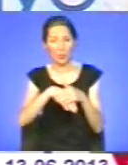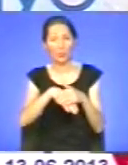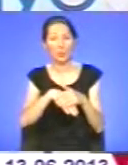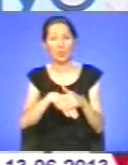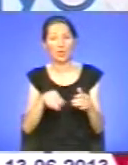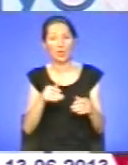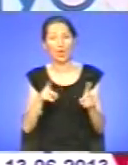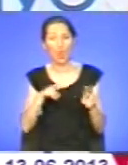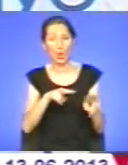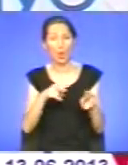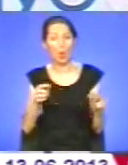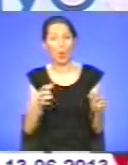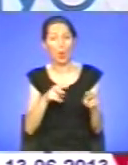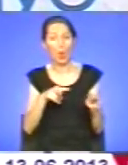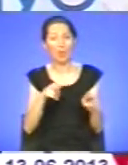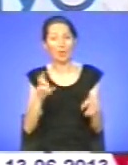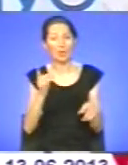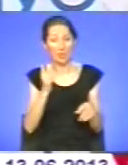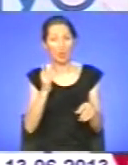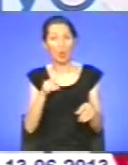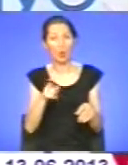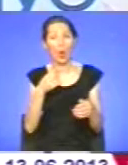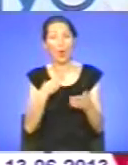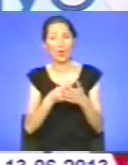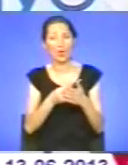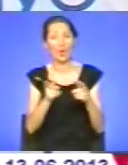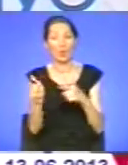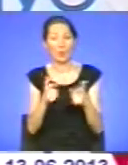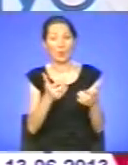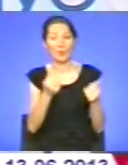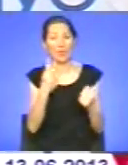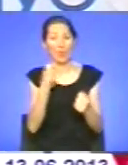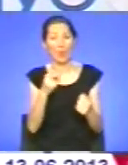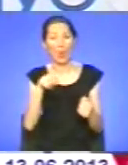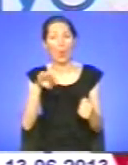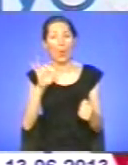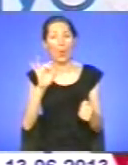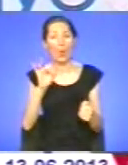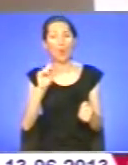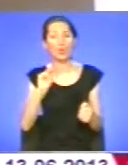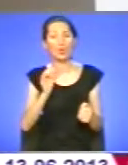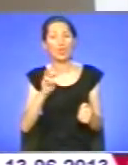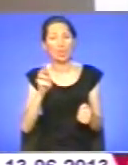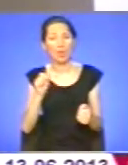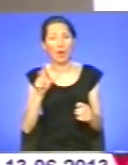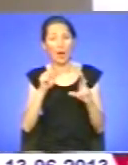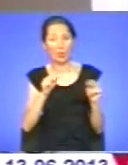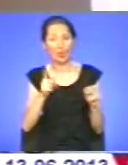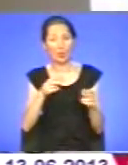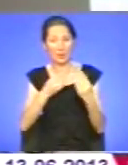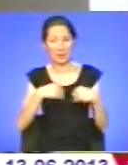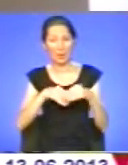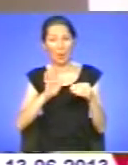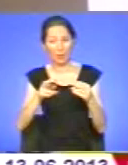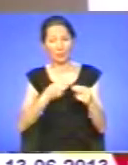фонд готовий взяти двох поручителів як гарантію того, що сім'я буде повертати кредит. Також є дві програми з